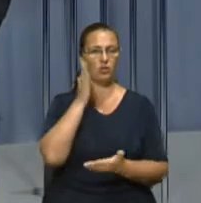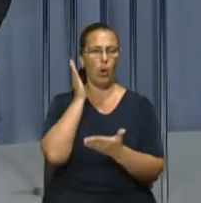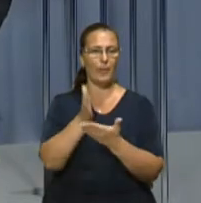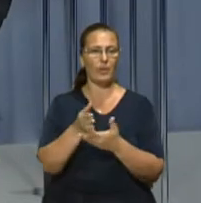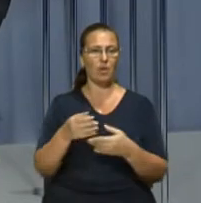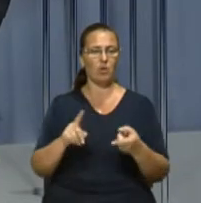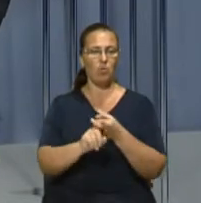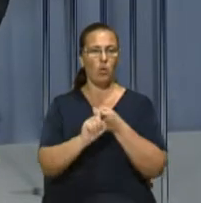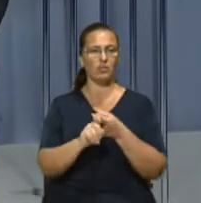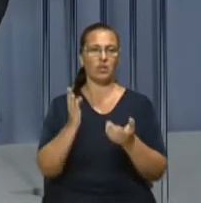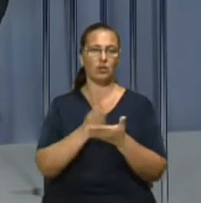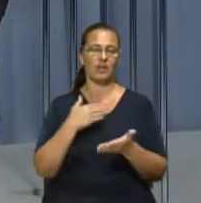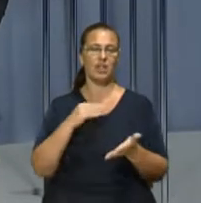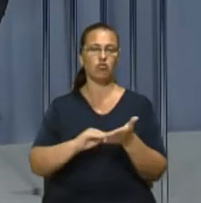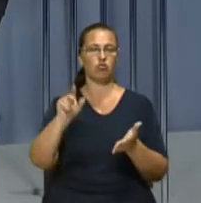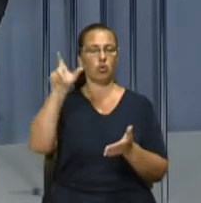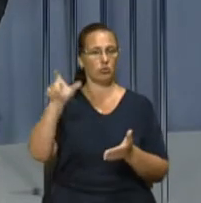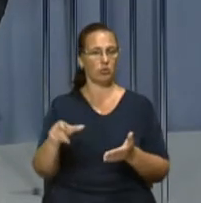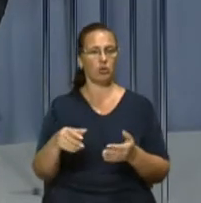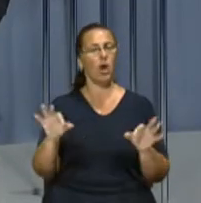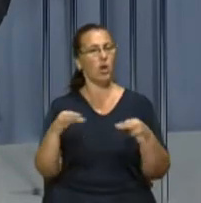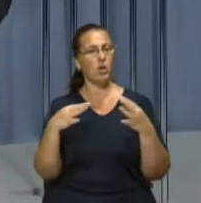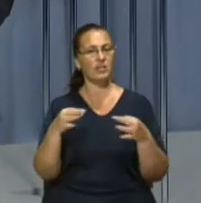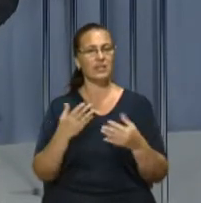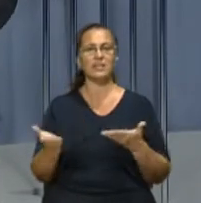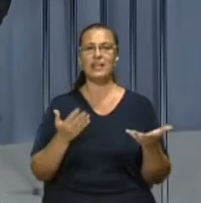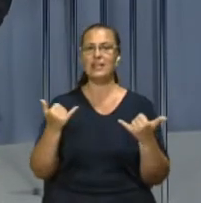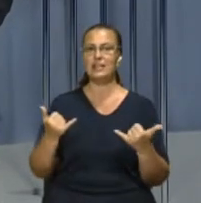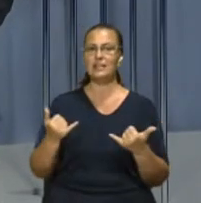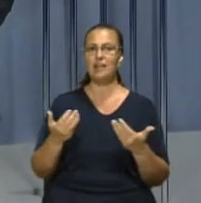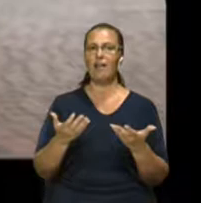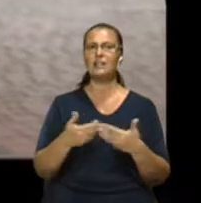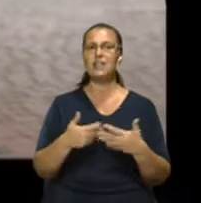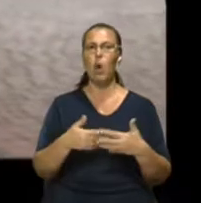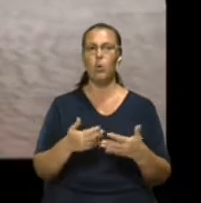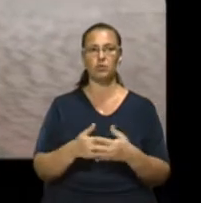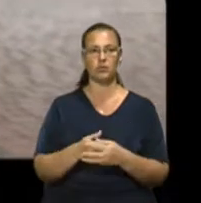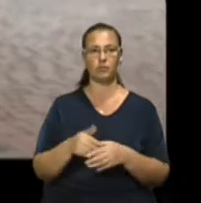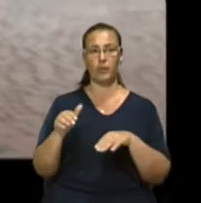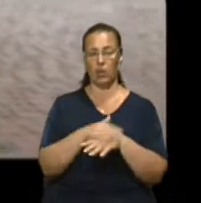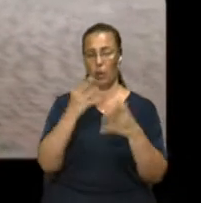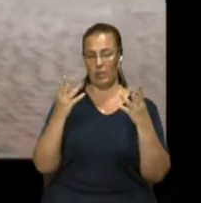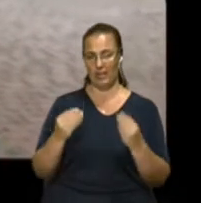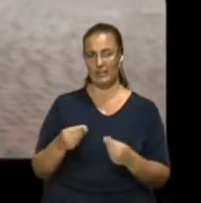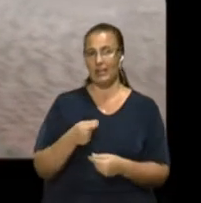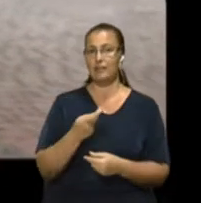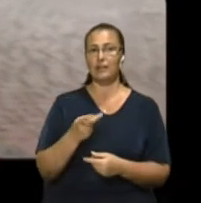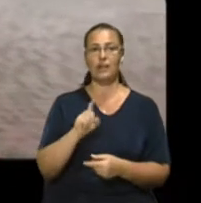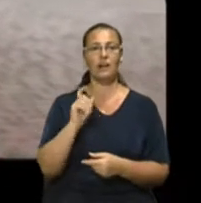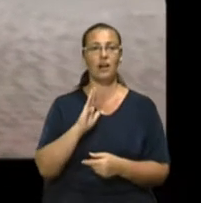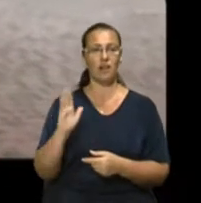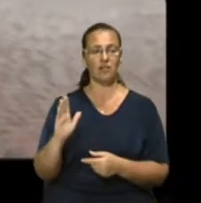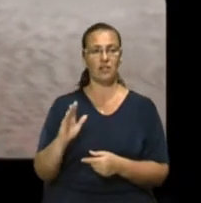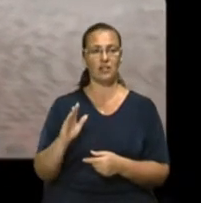арені Львів є наш кореспондент Ярема Чуйко. Ярема, розкажи, який там зараз рахунок. Доброня, Сергій. У кілька хвилин тому